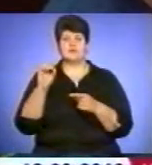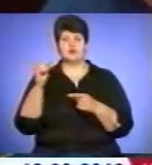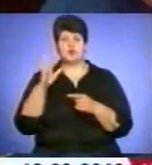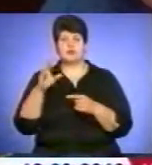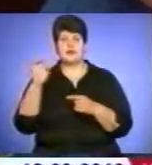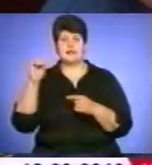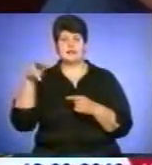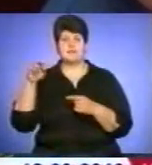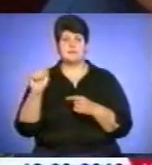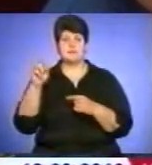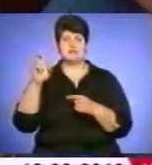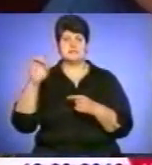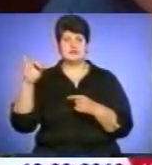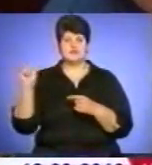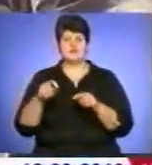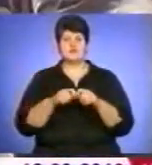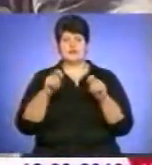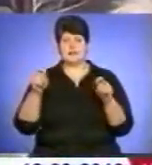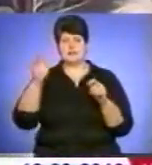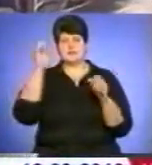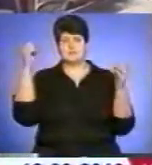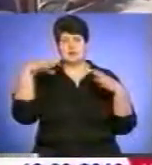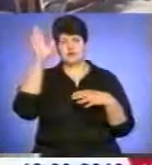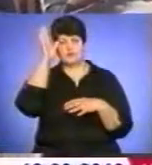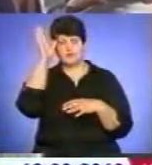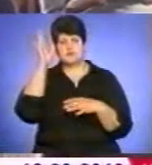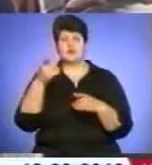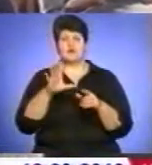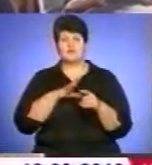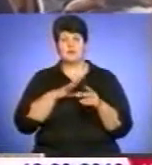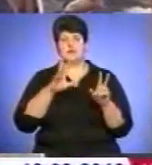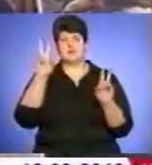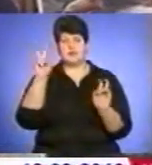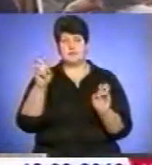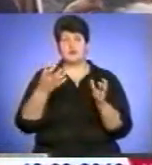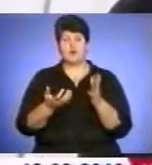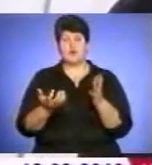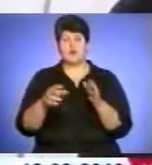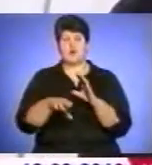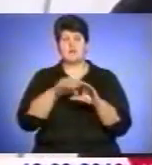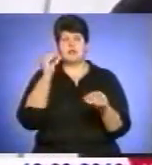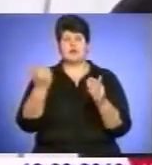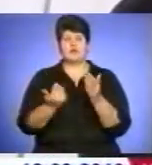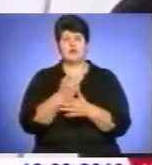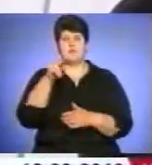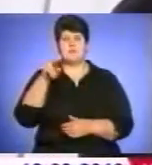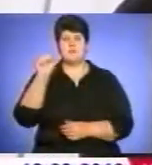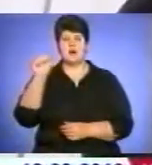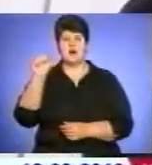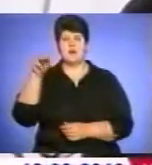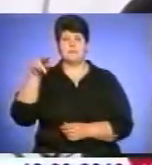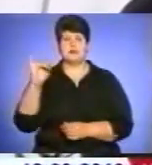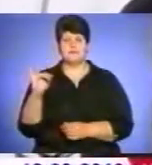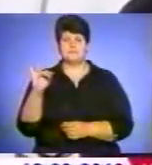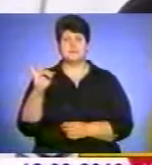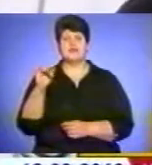відкрила зібрання науковців. Не оминули теми обрання нового папи і його ставлення до України. Сьогоднішній папа Хосе Маріо